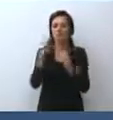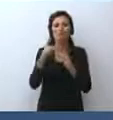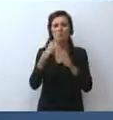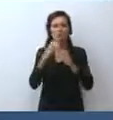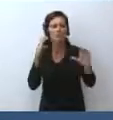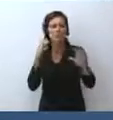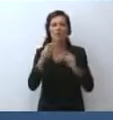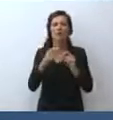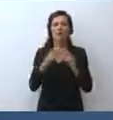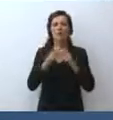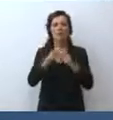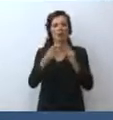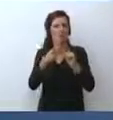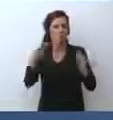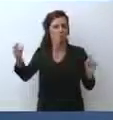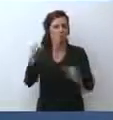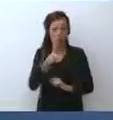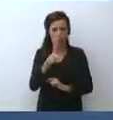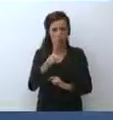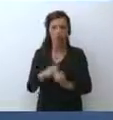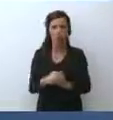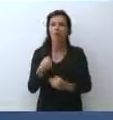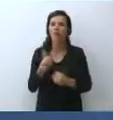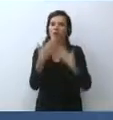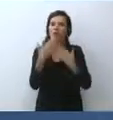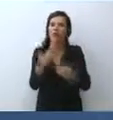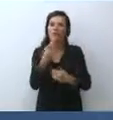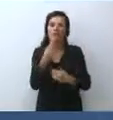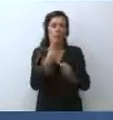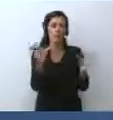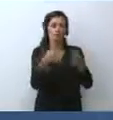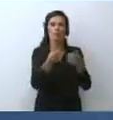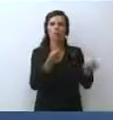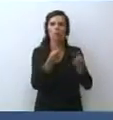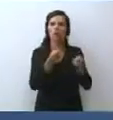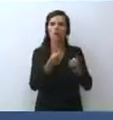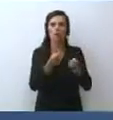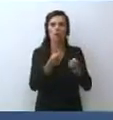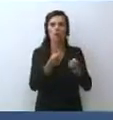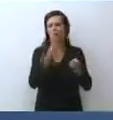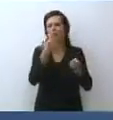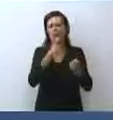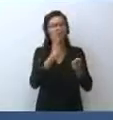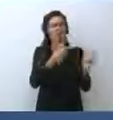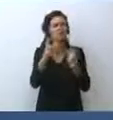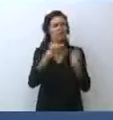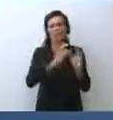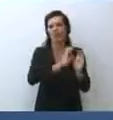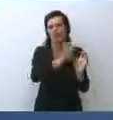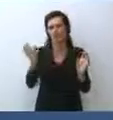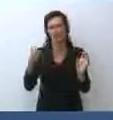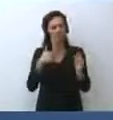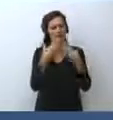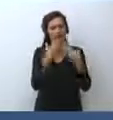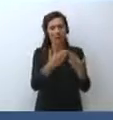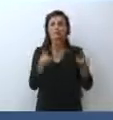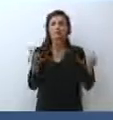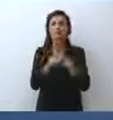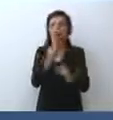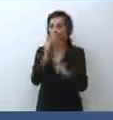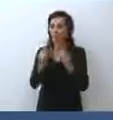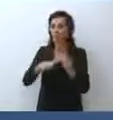ringraziare i gestori delle diverse tipologie di trasporto ma vorrei dire anche i viaggiatori